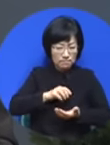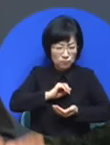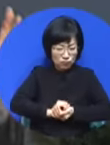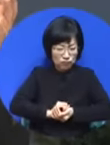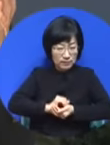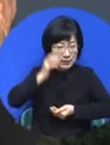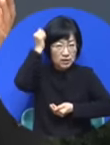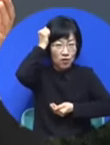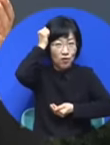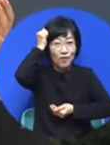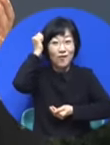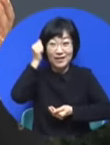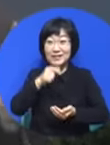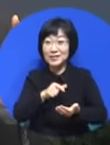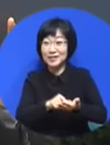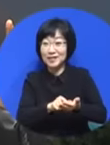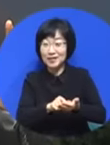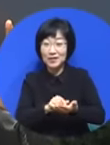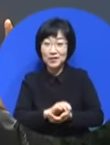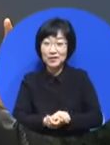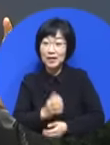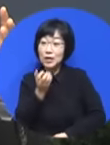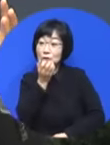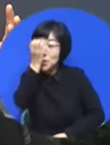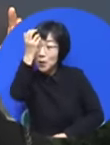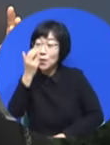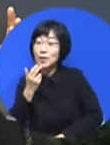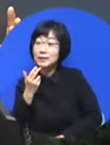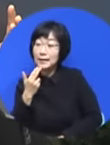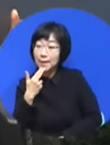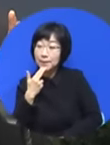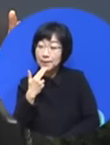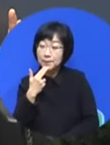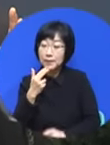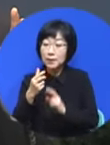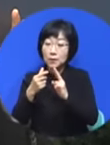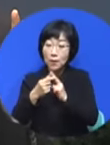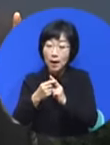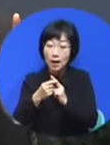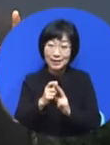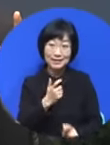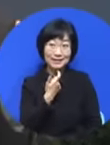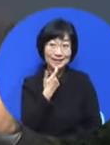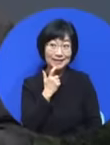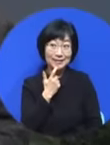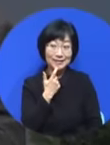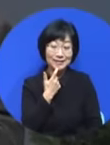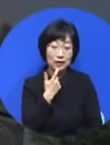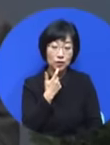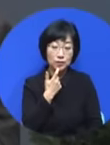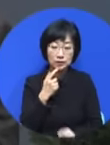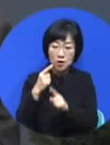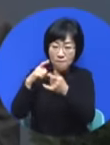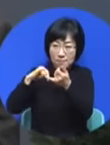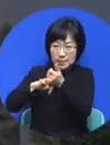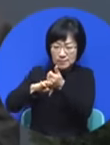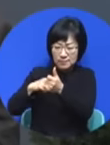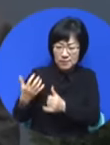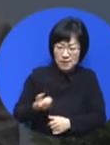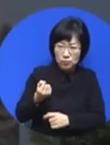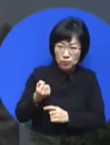요셉과 야곱은 그 엄청난 은약 속에서 이 말씀을 마음에 간직한 거예요.